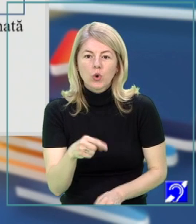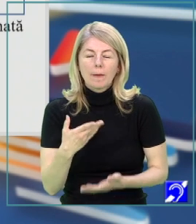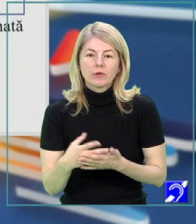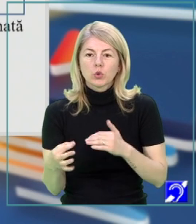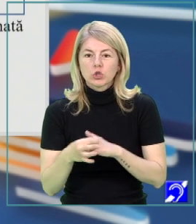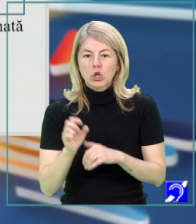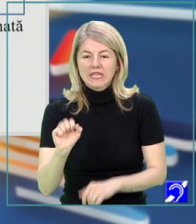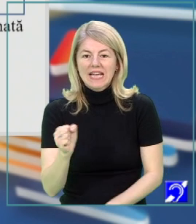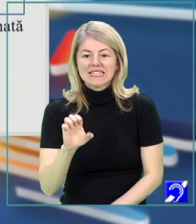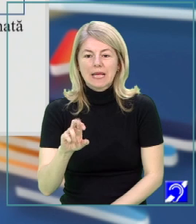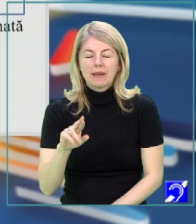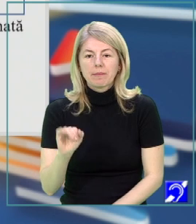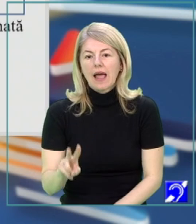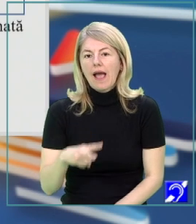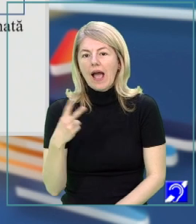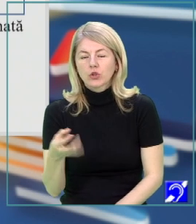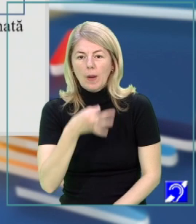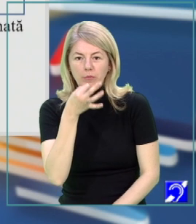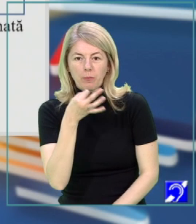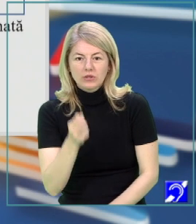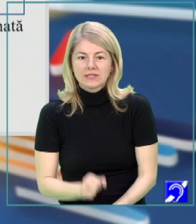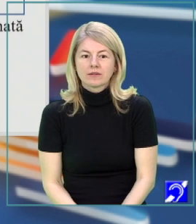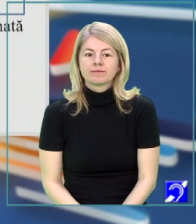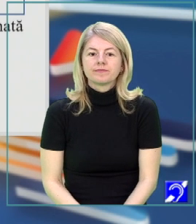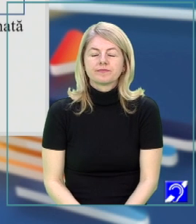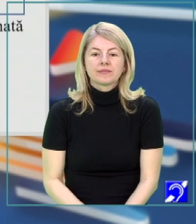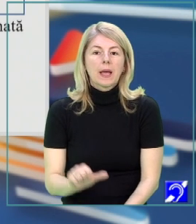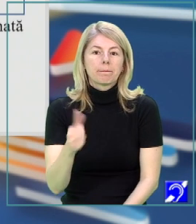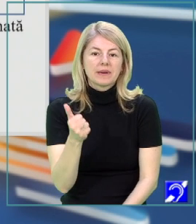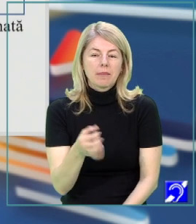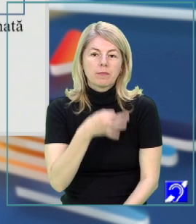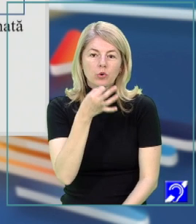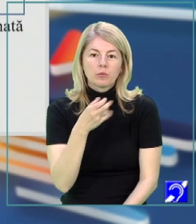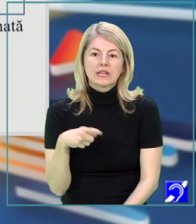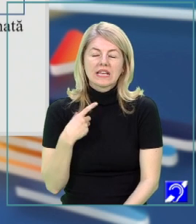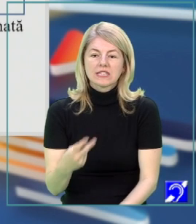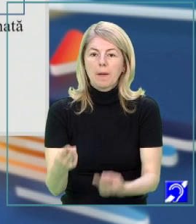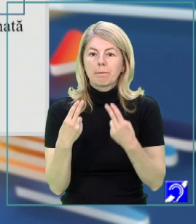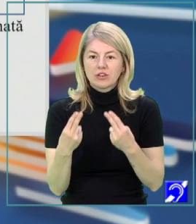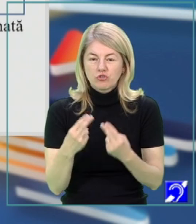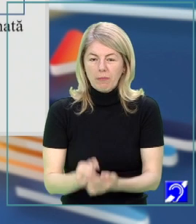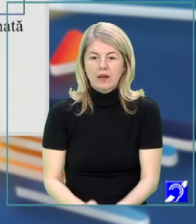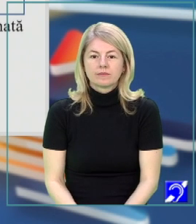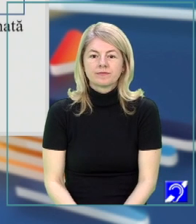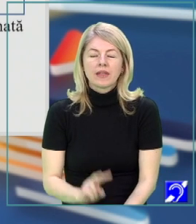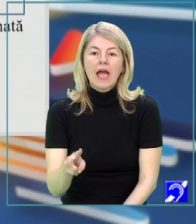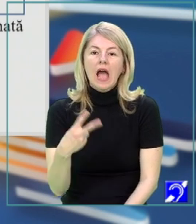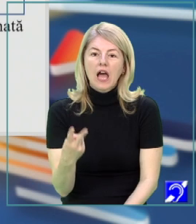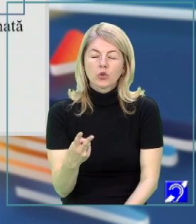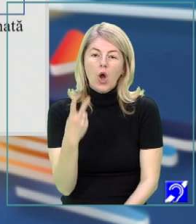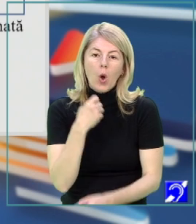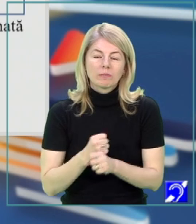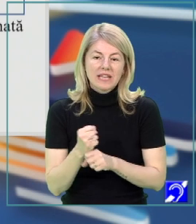soția sa, Semiramida. A doua propoziție. Prima propoziție este o principală, iar a doua,